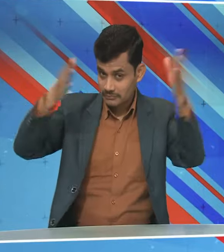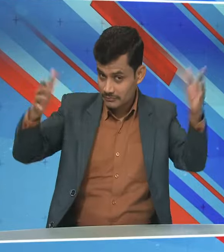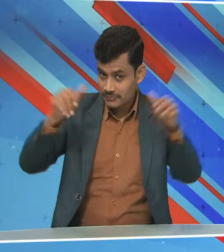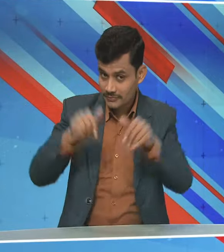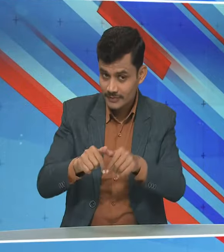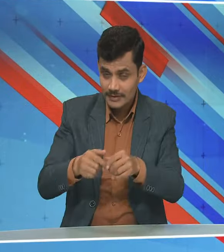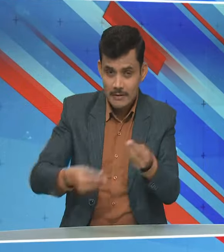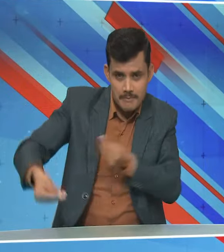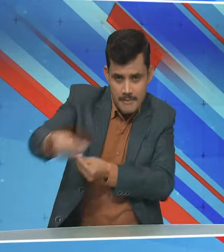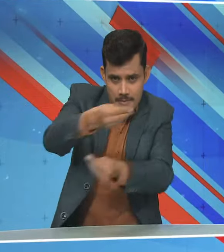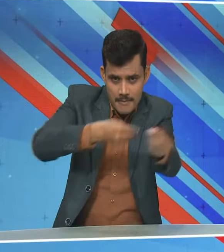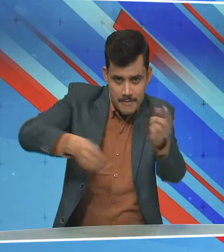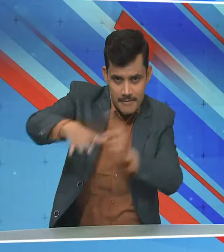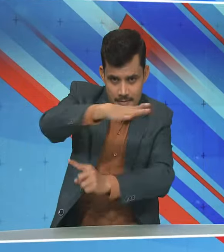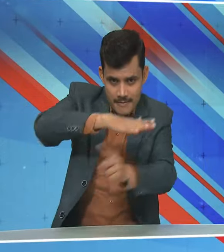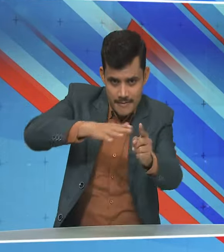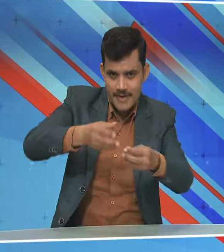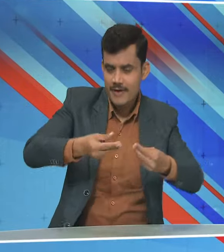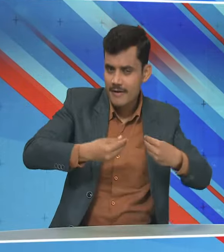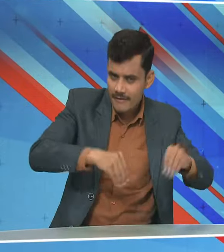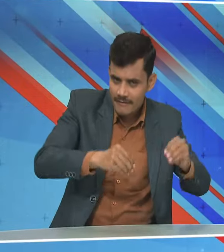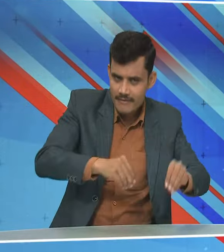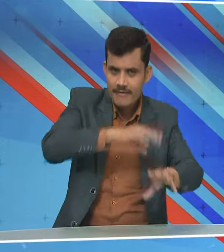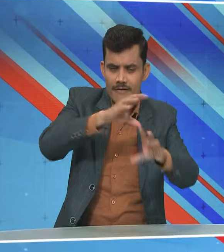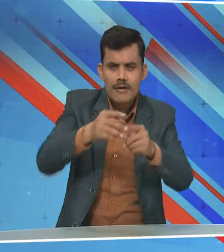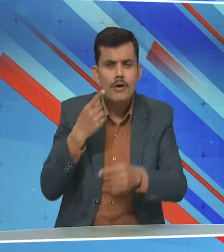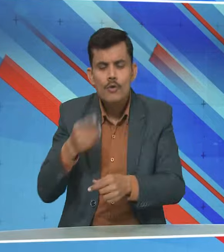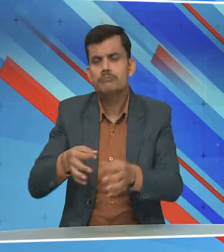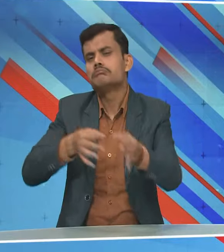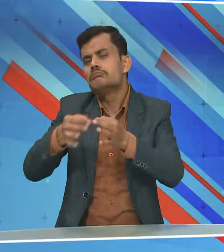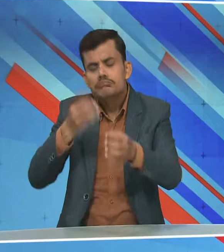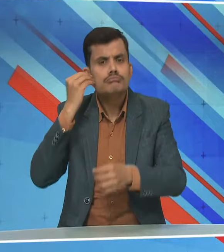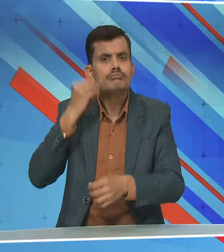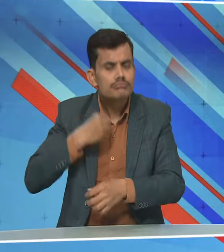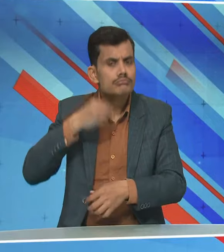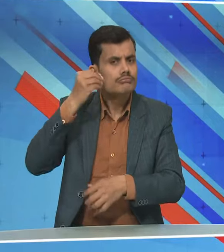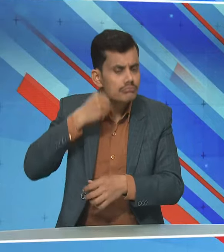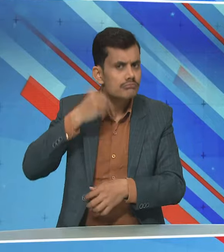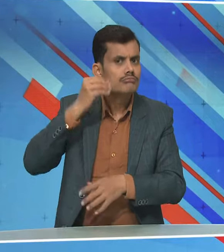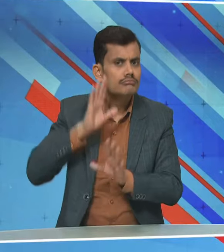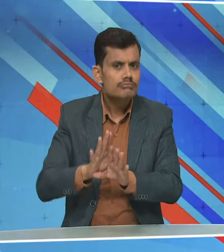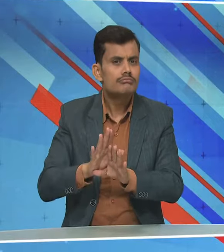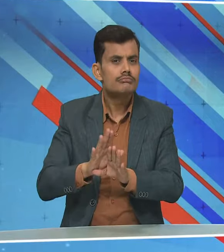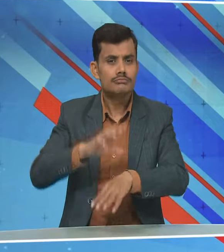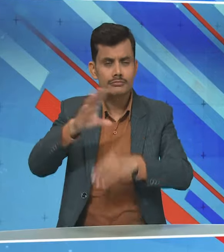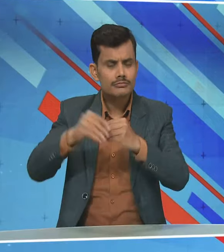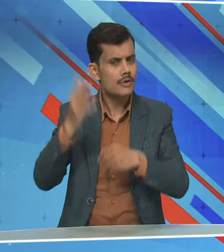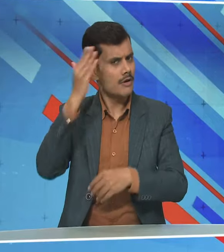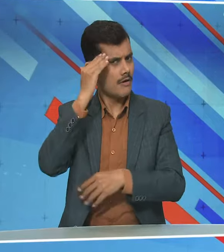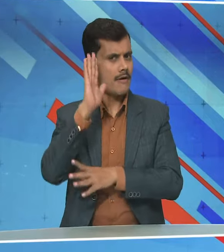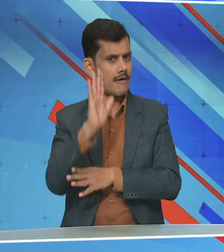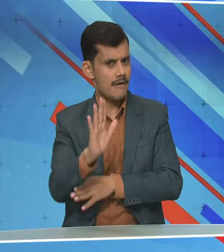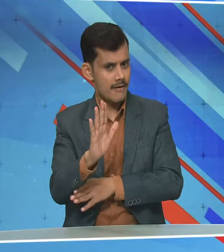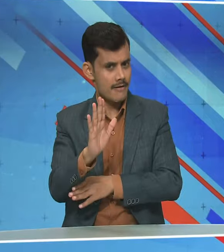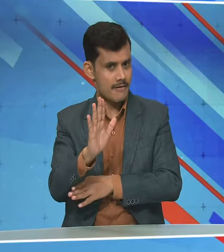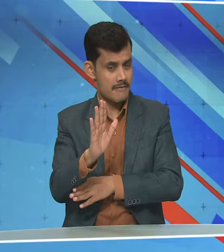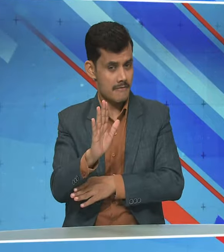इदर भी आया वो व्यों भेसाइक के लिए क्या क्या अचहिए वह लोग बताया सबसेड़ी कह से बताया हम लोगे बता चल गया विश्दाइक